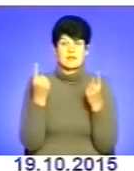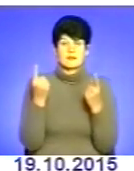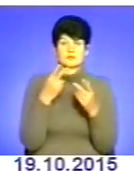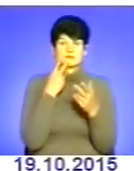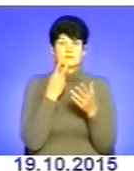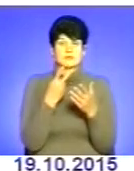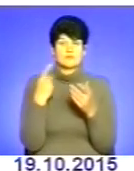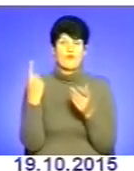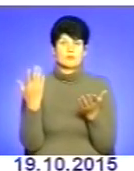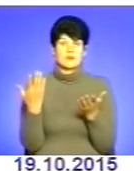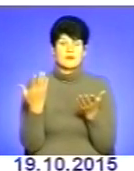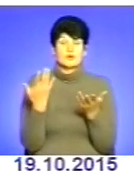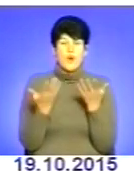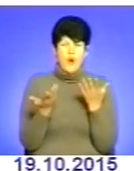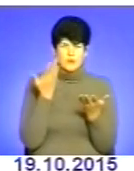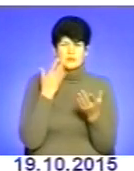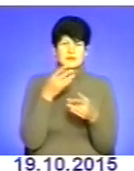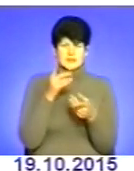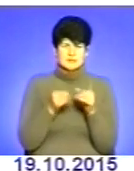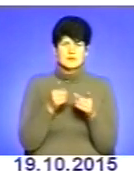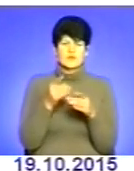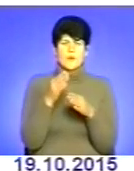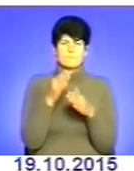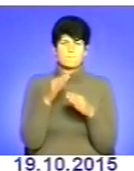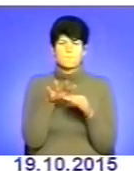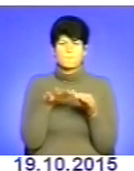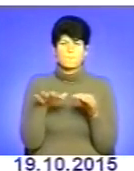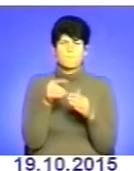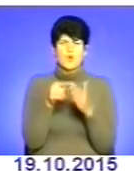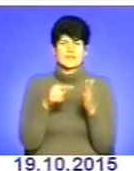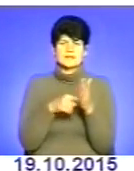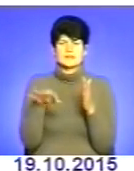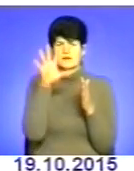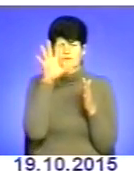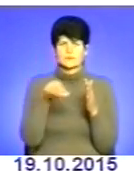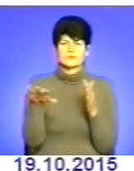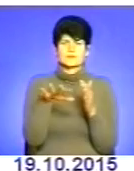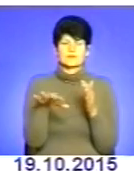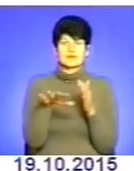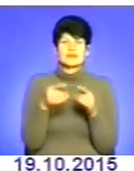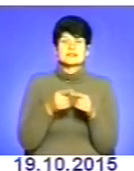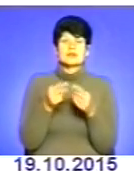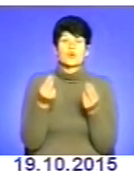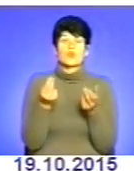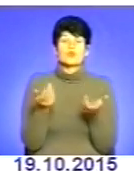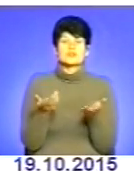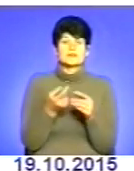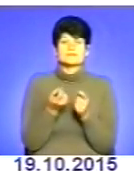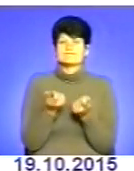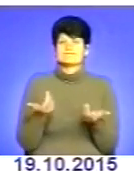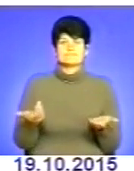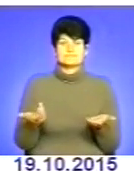області А коли насправді поділити на всю територію і всю площу доріг державного значення, таких коштів є обман